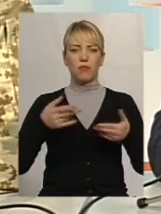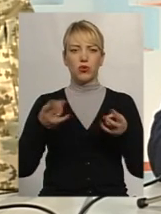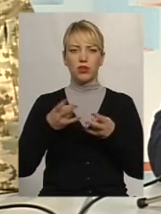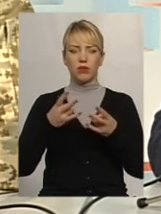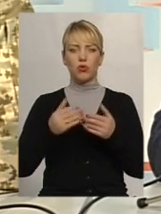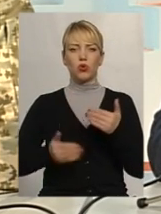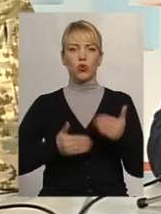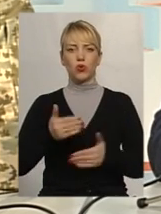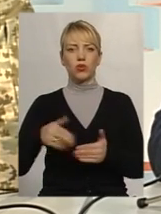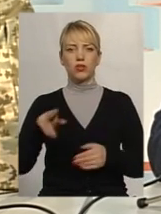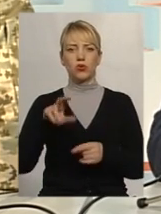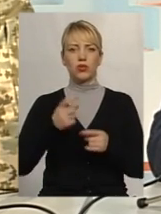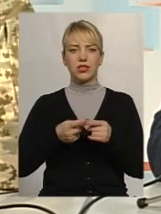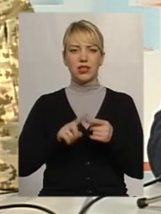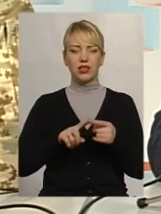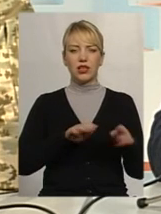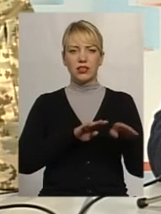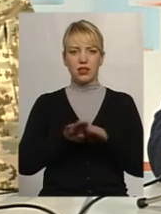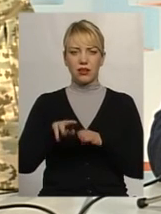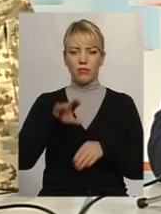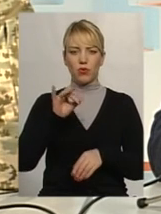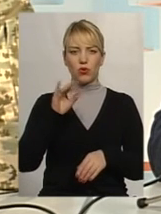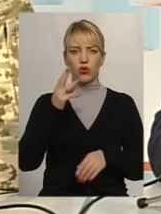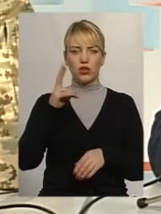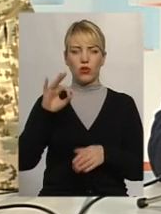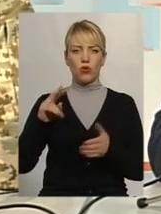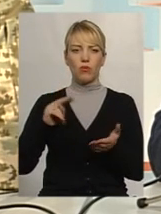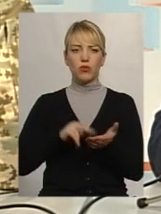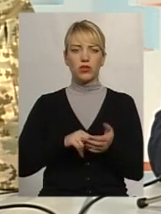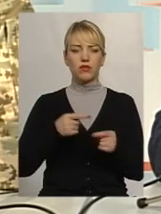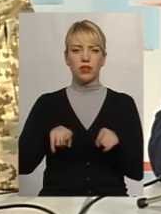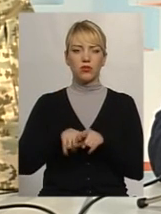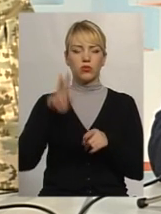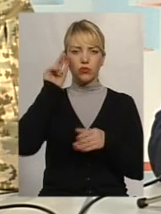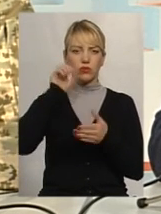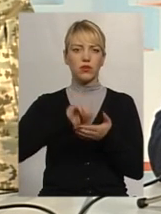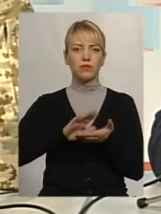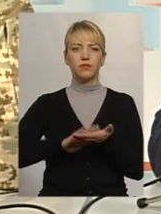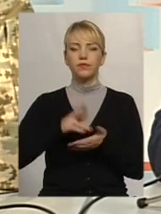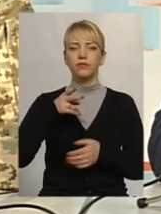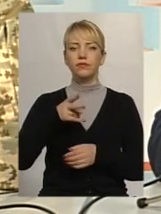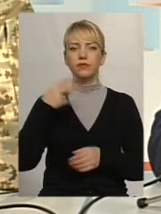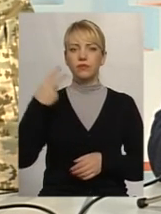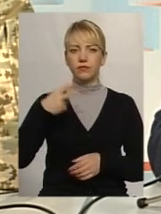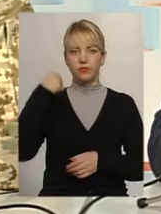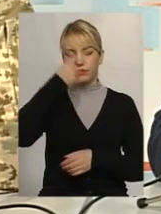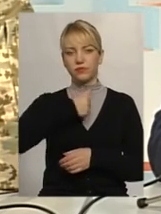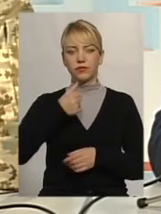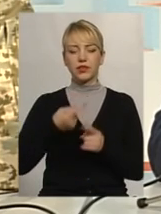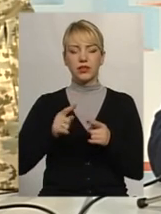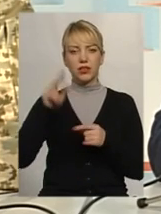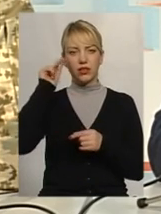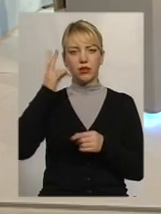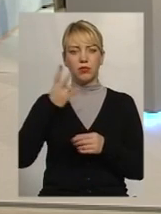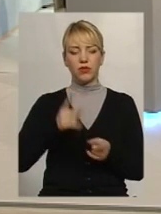рухатись до цих стандартів. Президент Порошенко поставив таку дату, як 2020 рік. До цієї дати ми